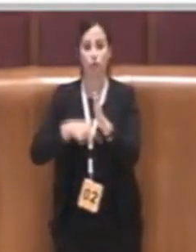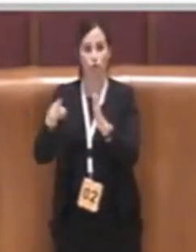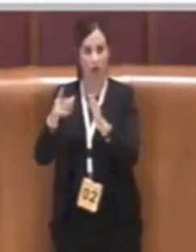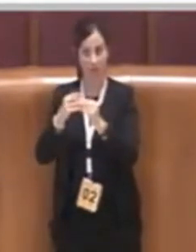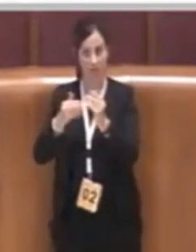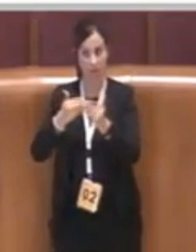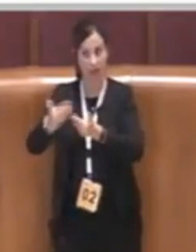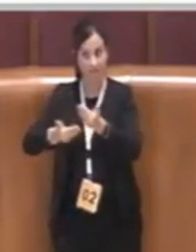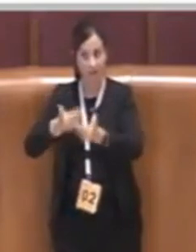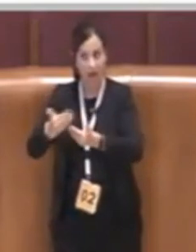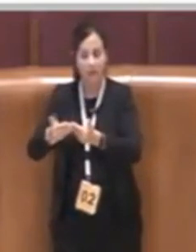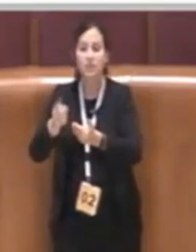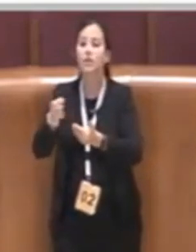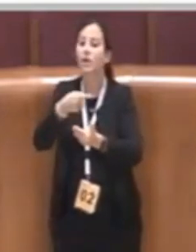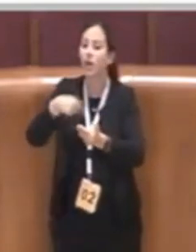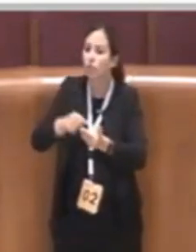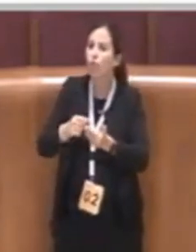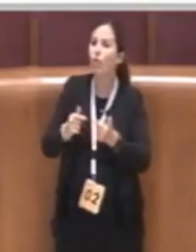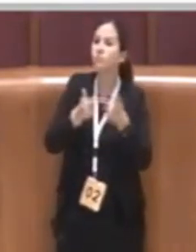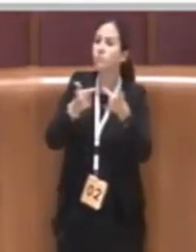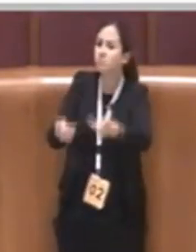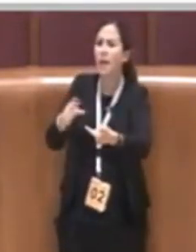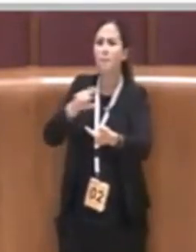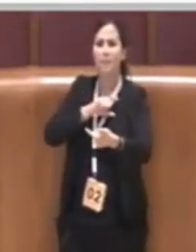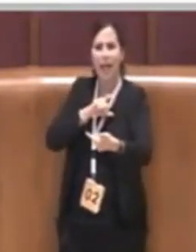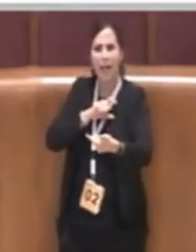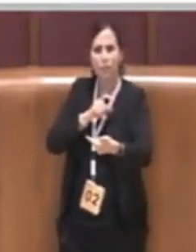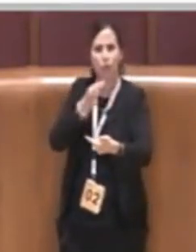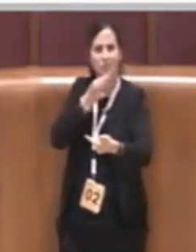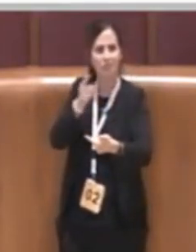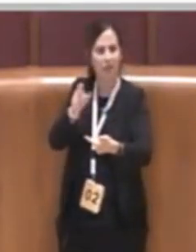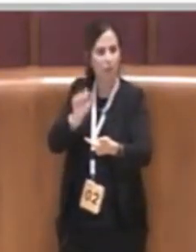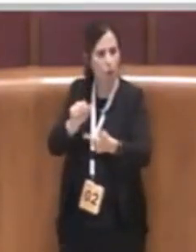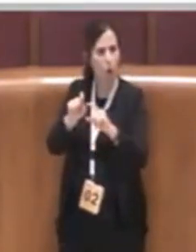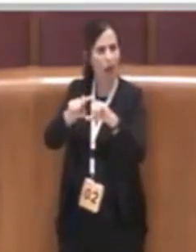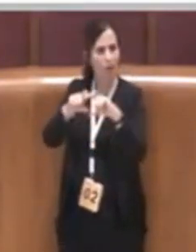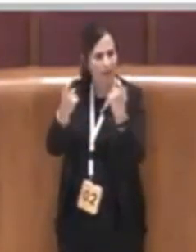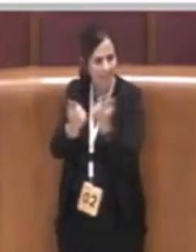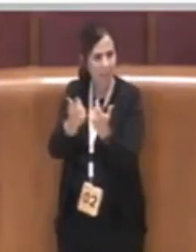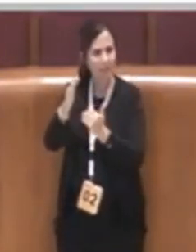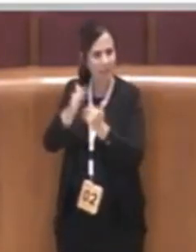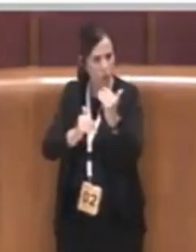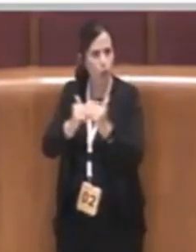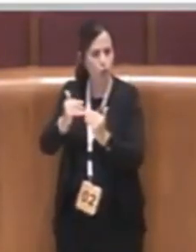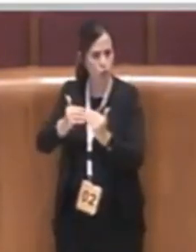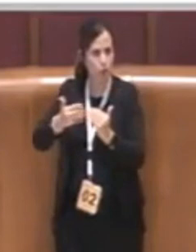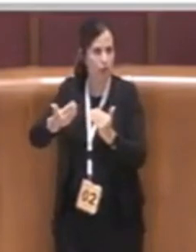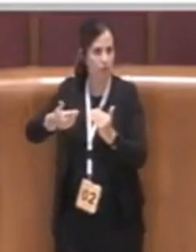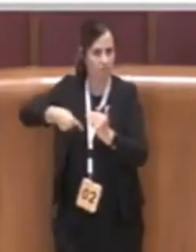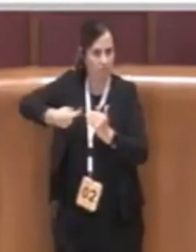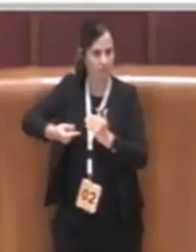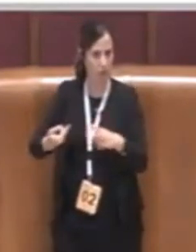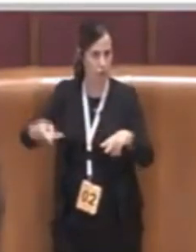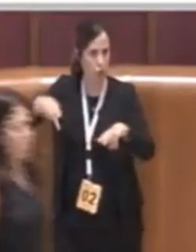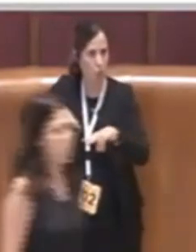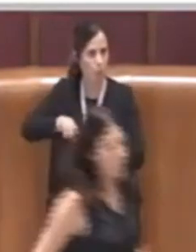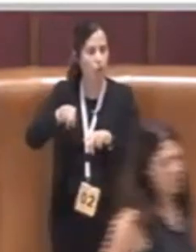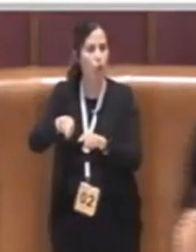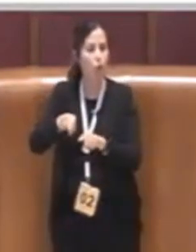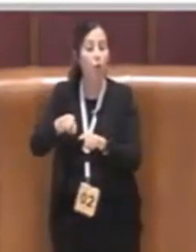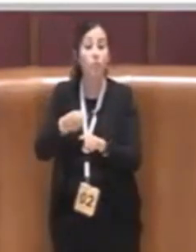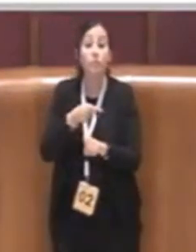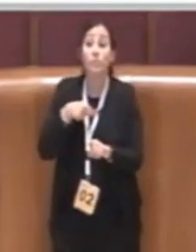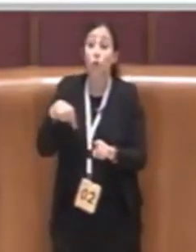realizzare degli immobili, degli appartamenti in più è nostro obbligo controllare quindi